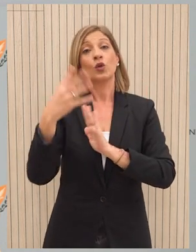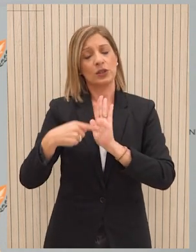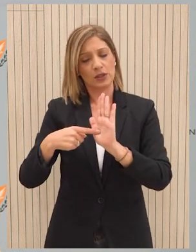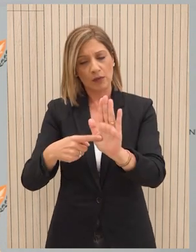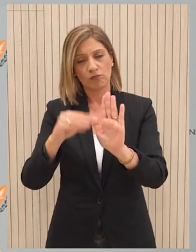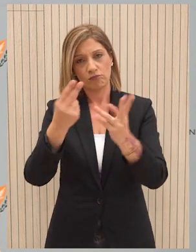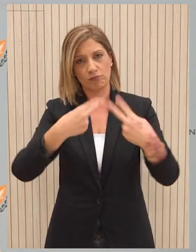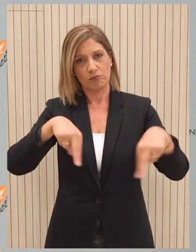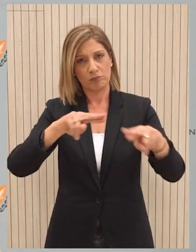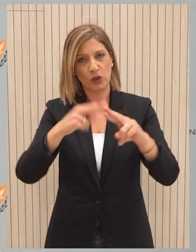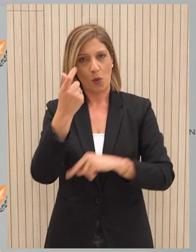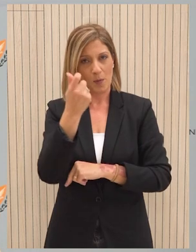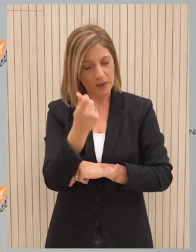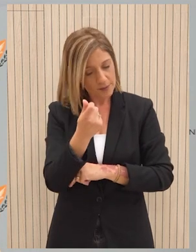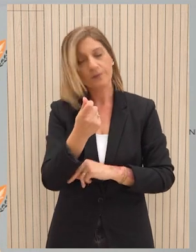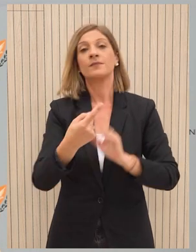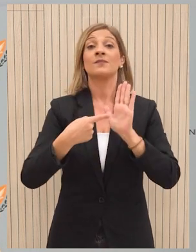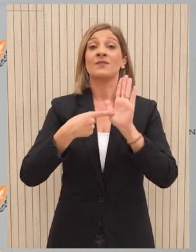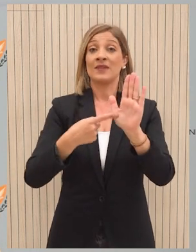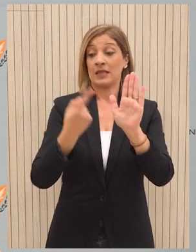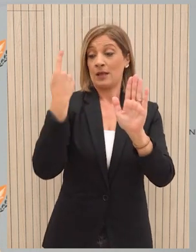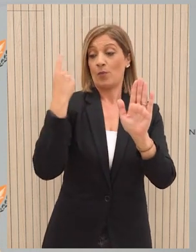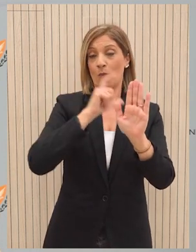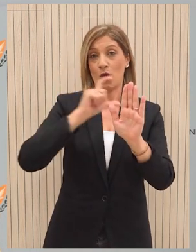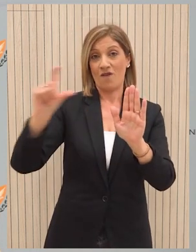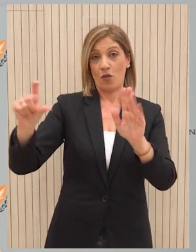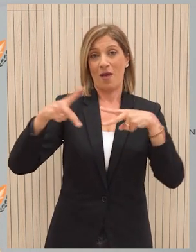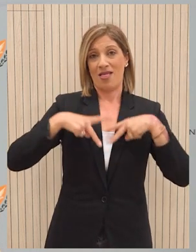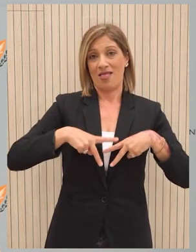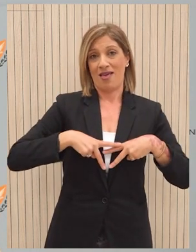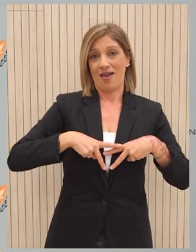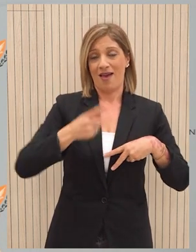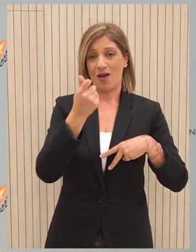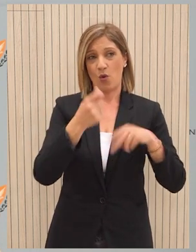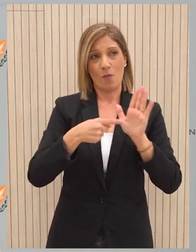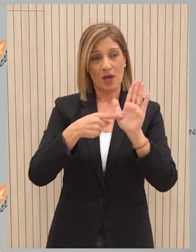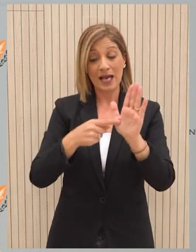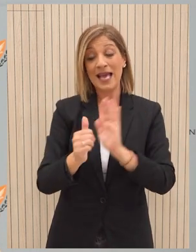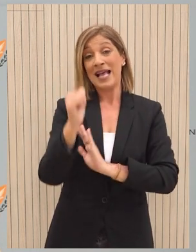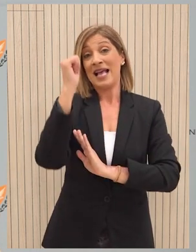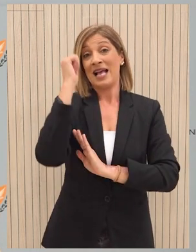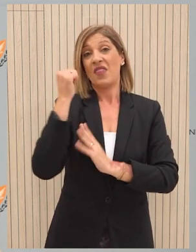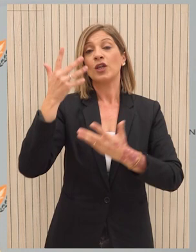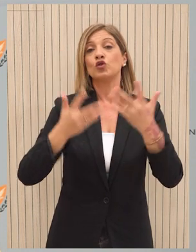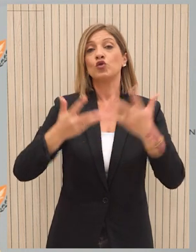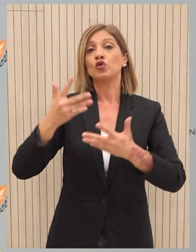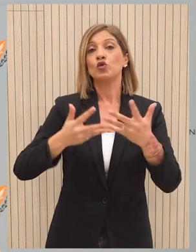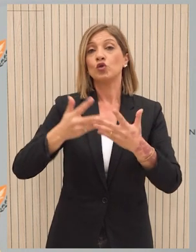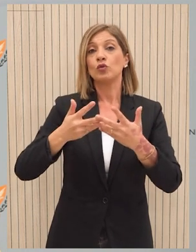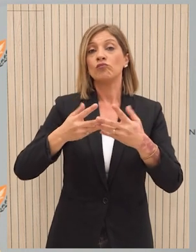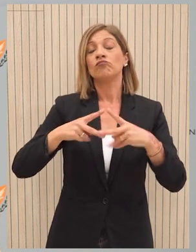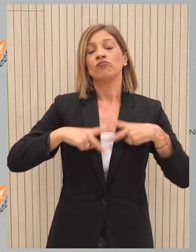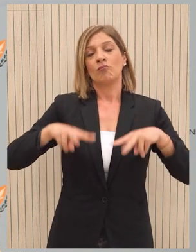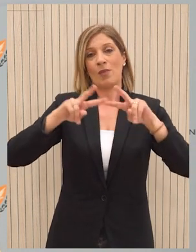Μετά την παρουσίαση του κρατικού προϋπολογισμού την προηγούμενη εβδομάδα από τον αρμόδιο Υπουργό Οικονομικών χθες παρουσιάστηκαν οι προϋπολογισμοί του Υφυπουργείου